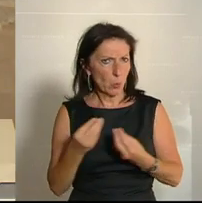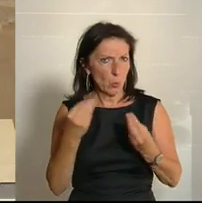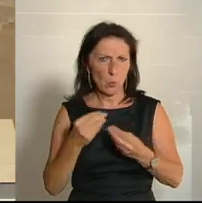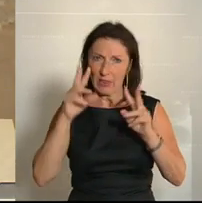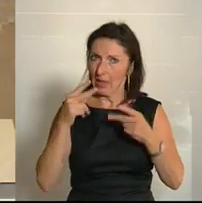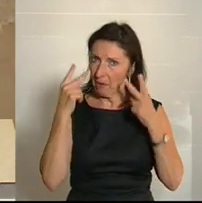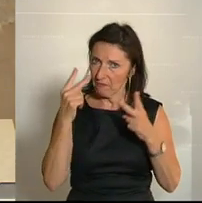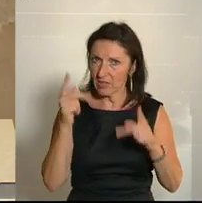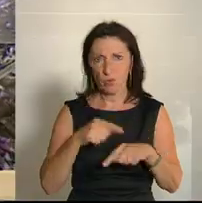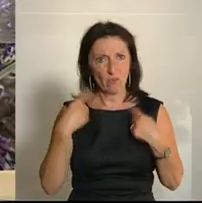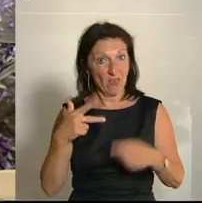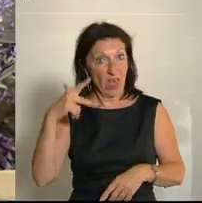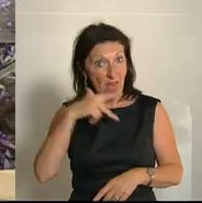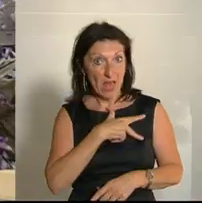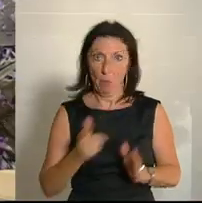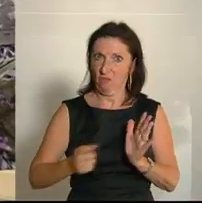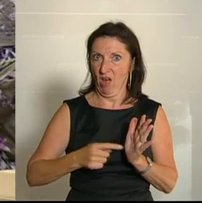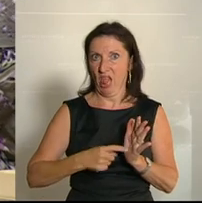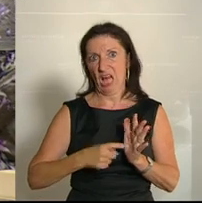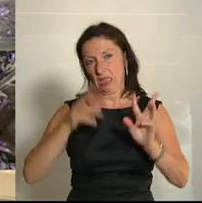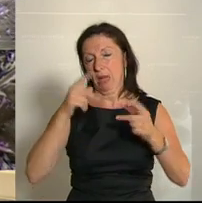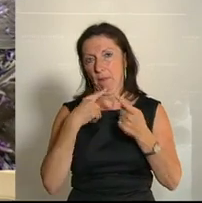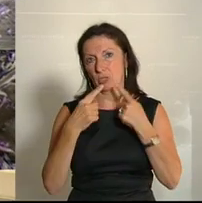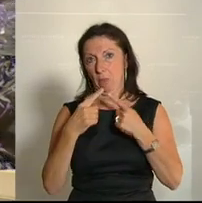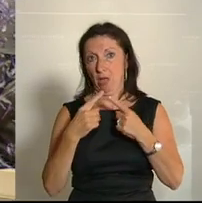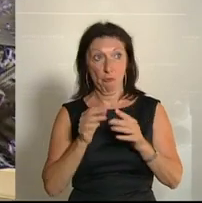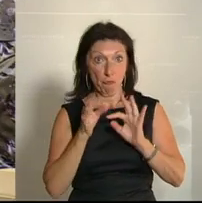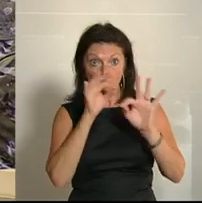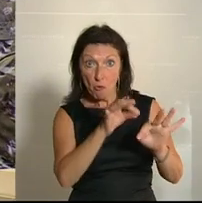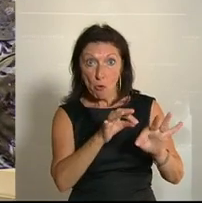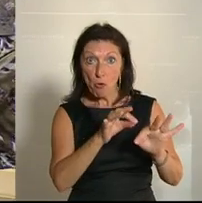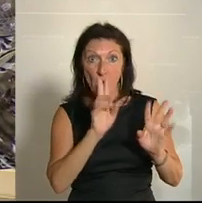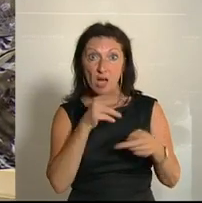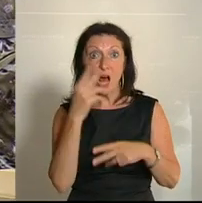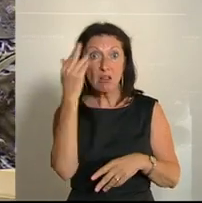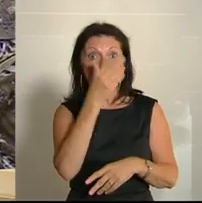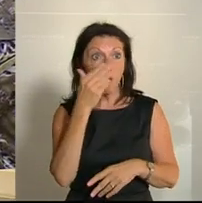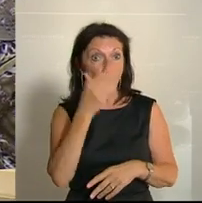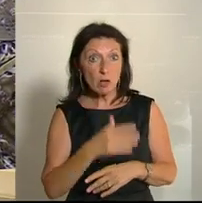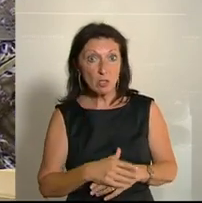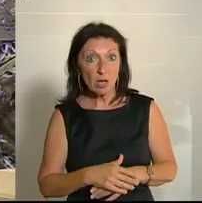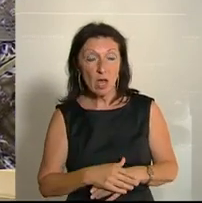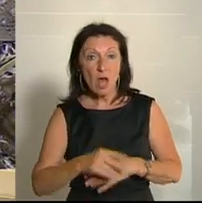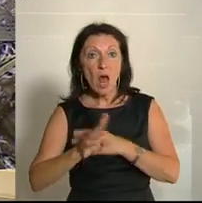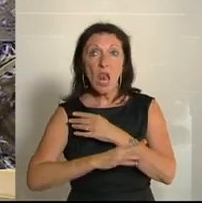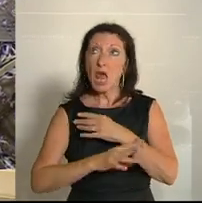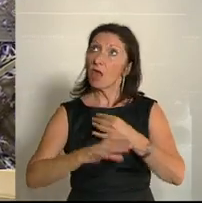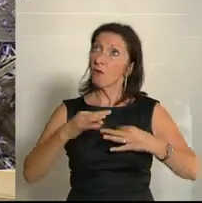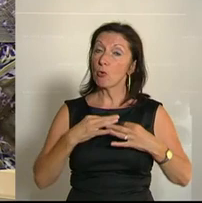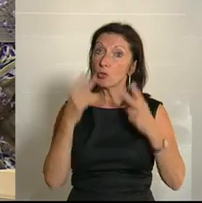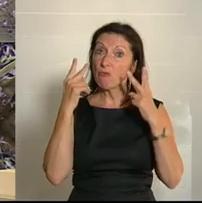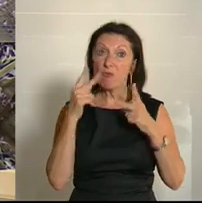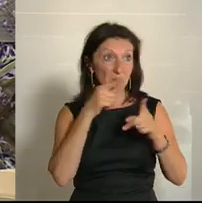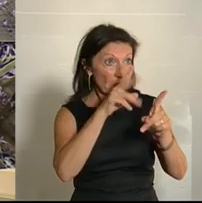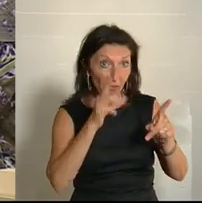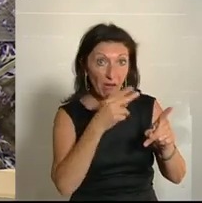und wir als SPÖ das auf die Tagesordnung gesetzt haben. Für Sie ist das unvorstellbar scheinbar, dass einem die Lehrlinge so wichtig sind, dass man das